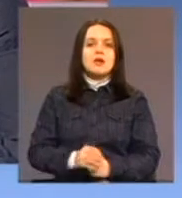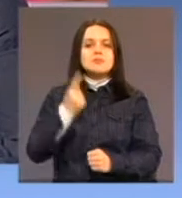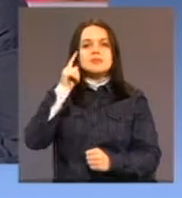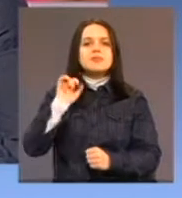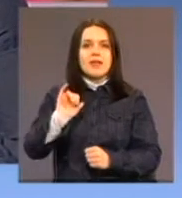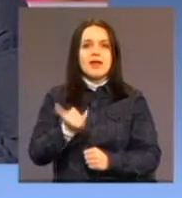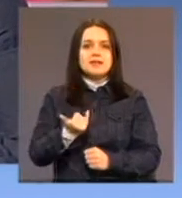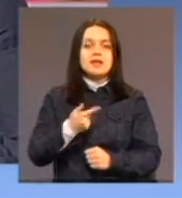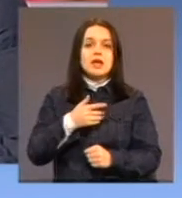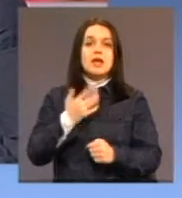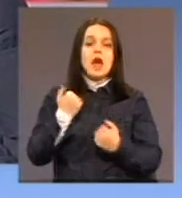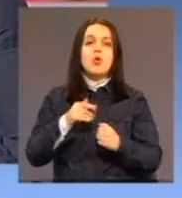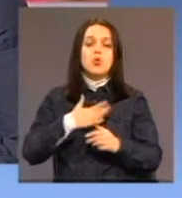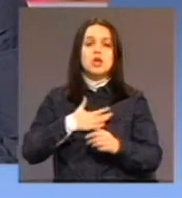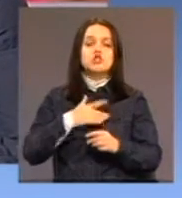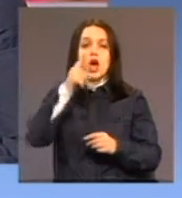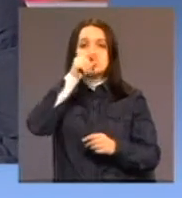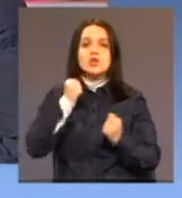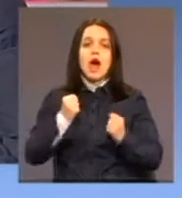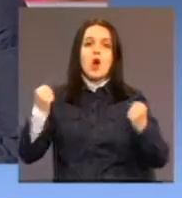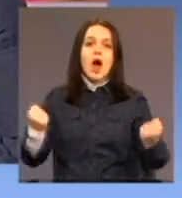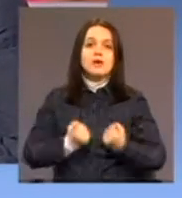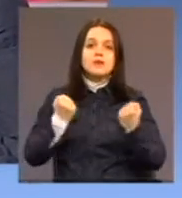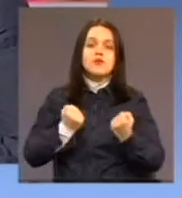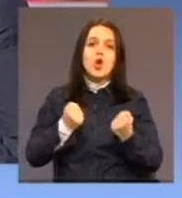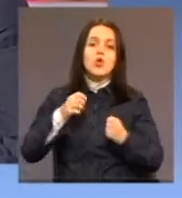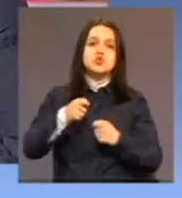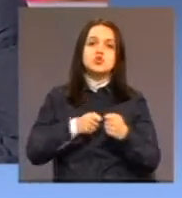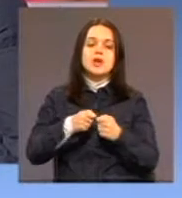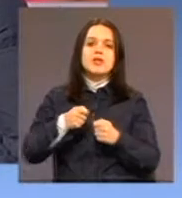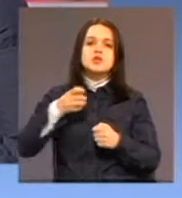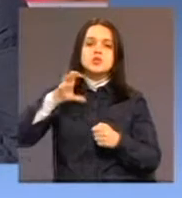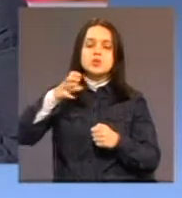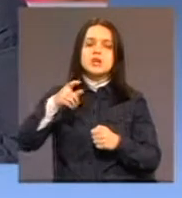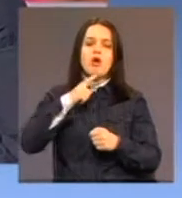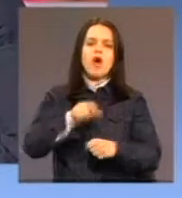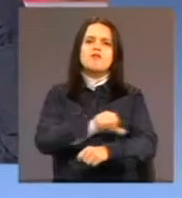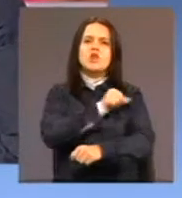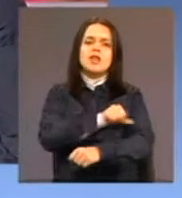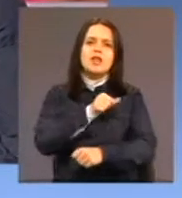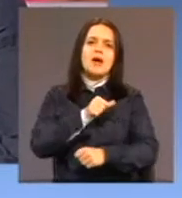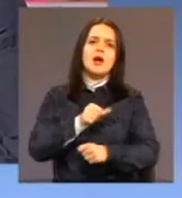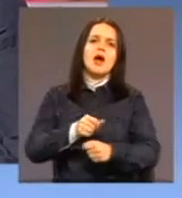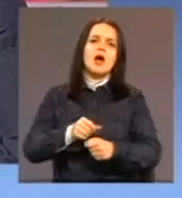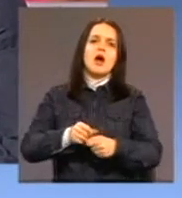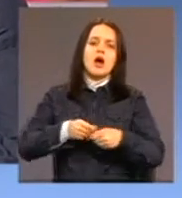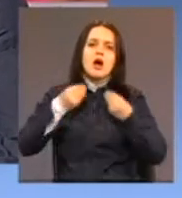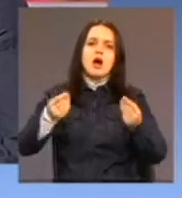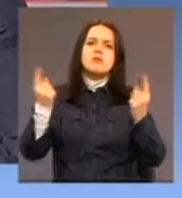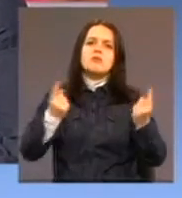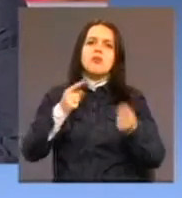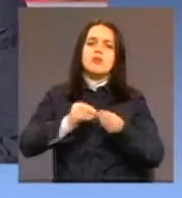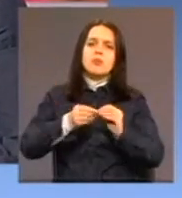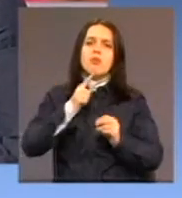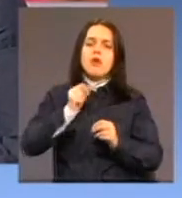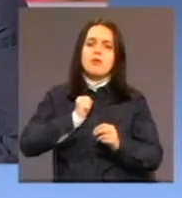udruženje Sunce, koje je stvarno godinama isticalo probleme koje roditelj djeca imaju i neke načine kako bi se ti